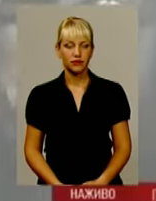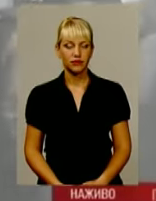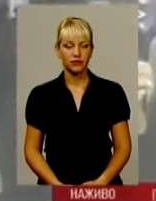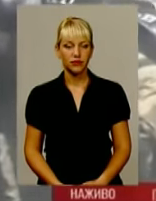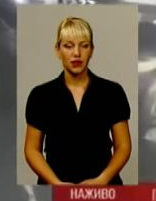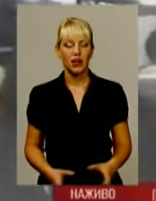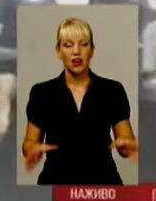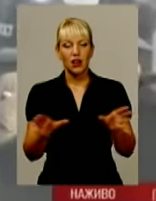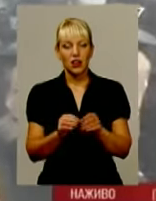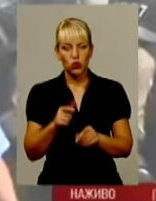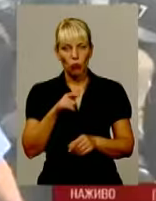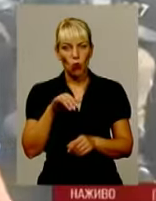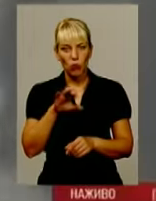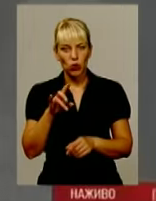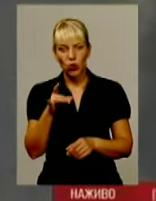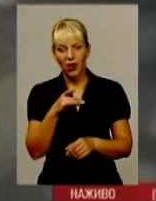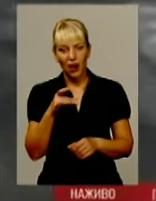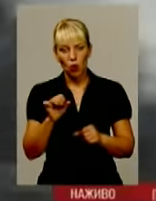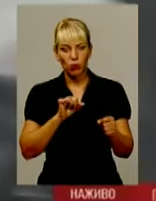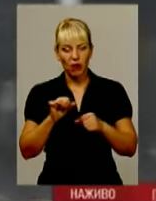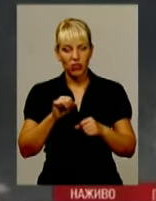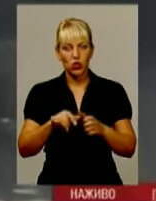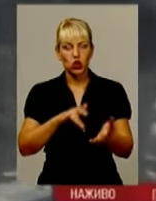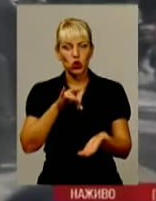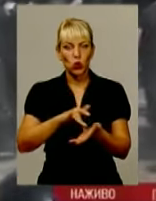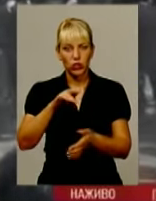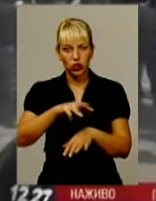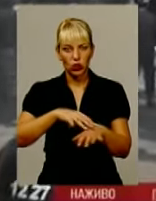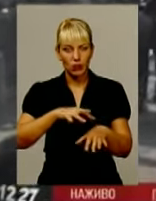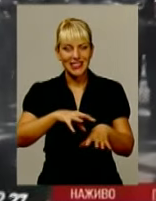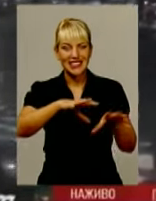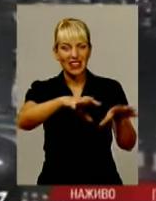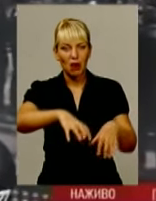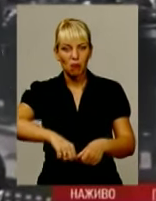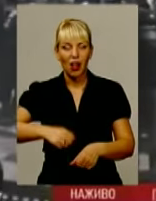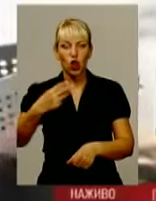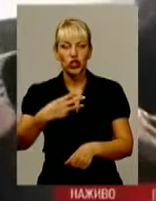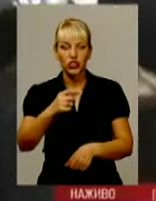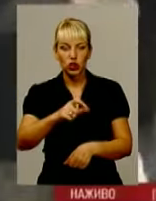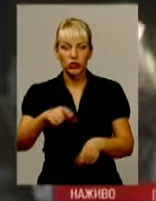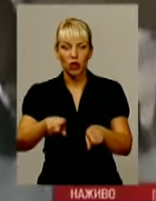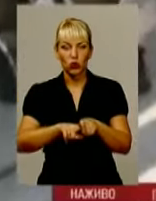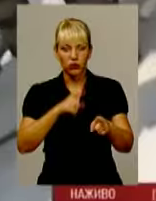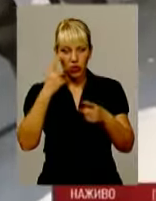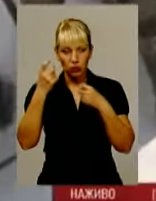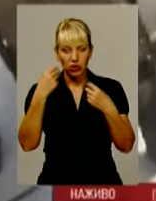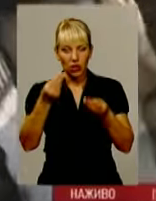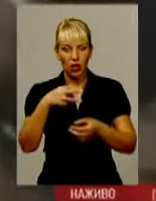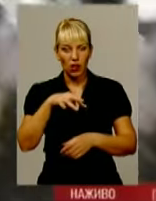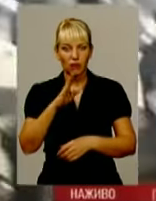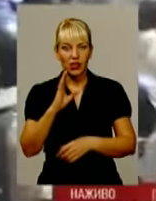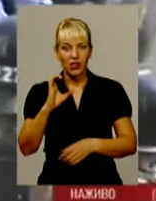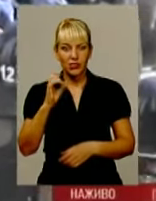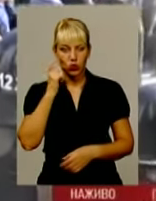Разом із Гуменюком до райуправлінь столичної міліції забрали близько 30 осіб. Таку інформацію надає прислужба МВС України.